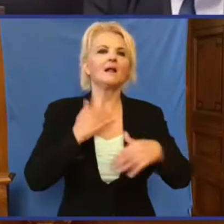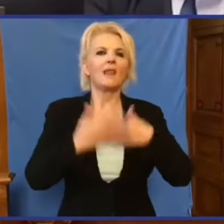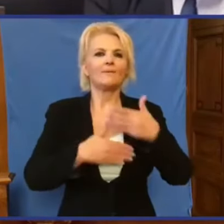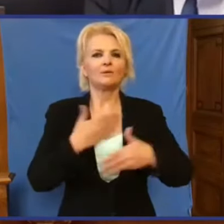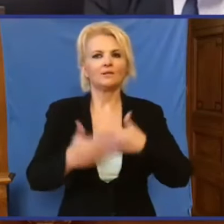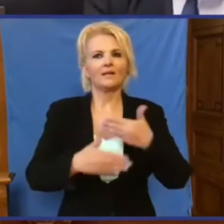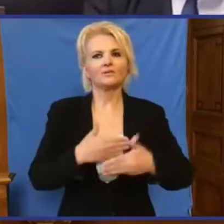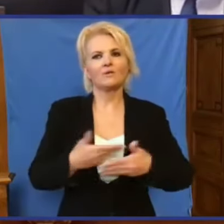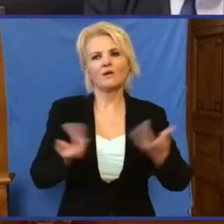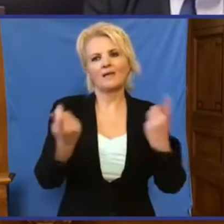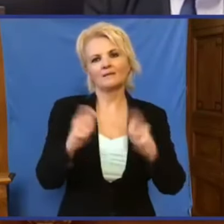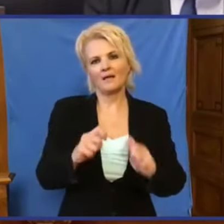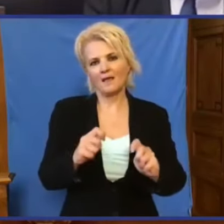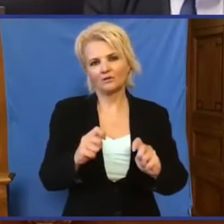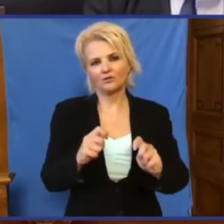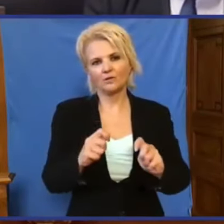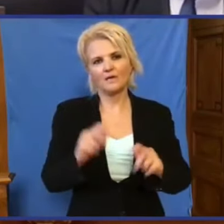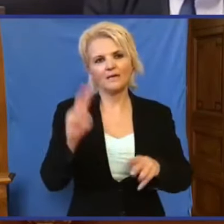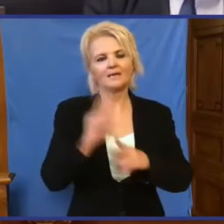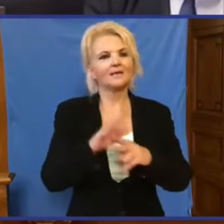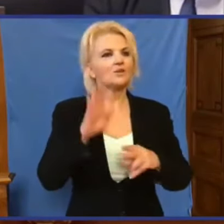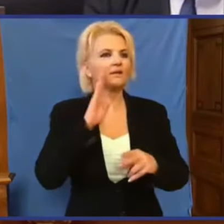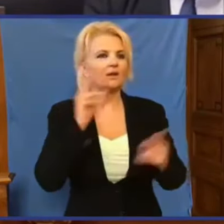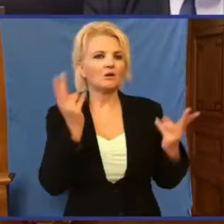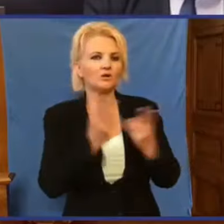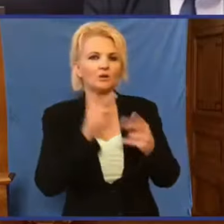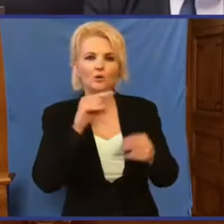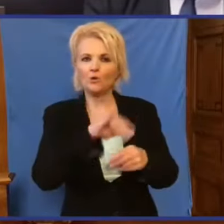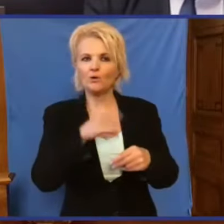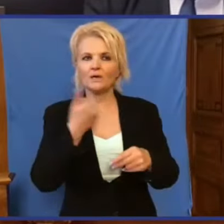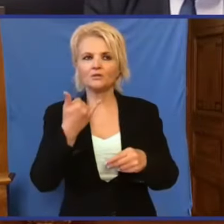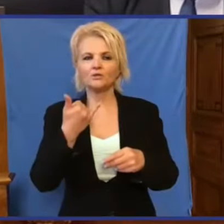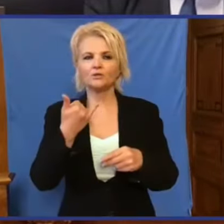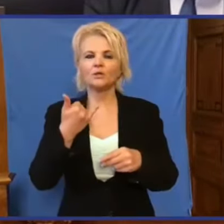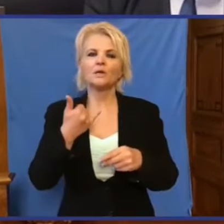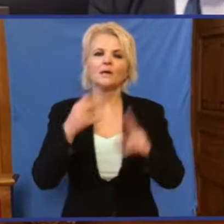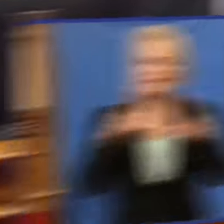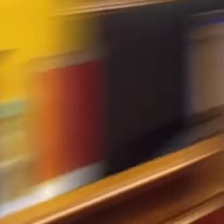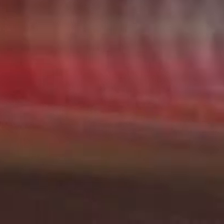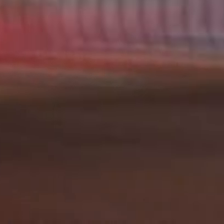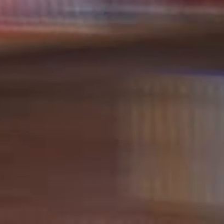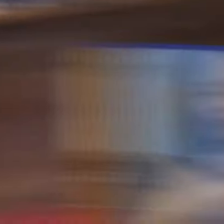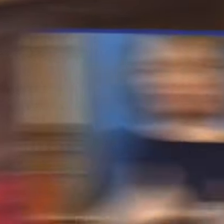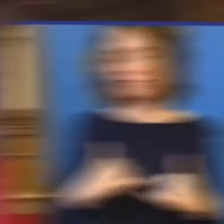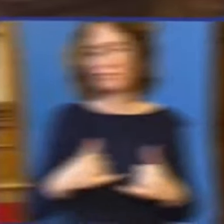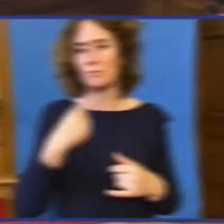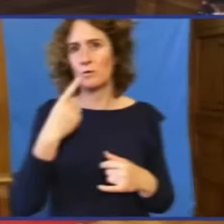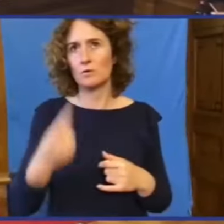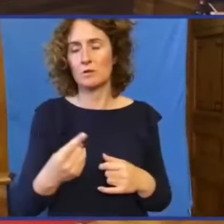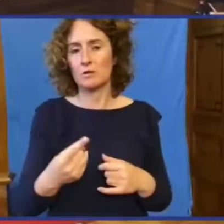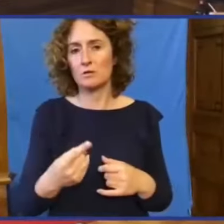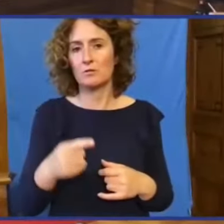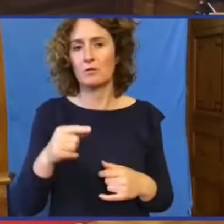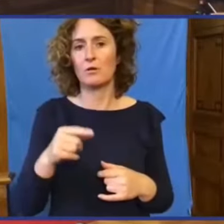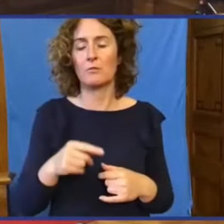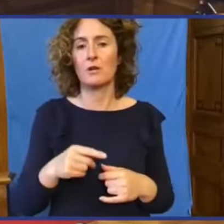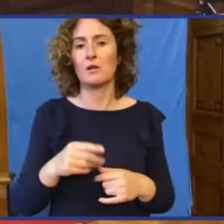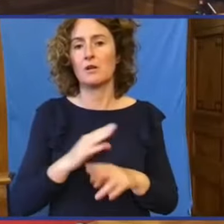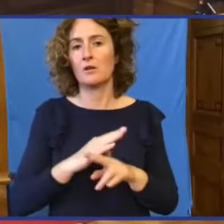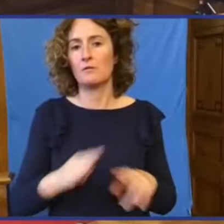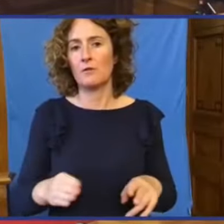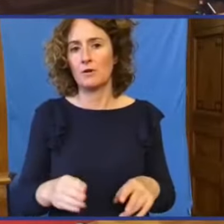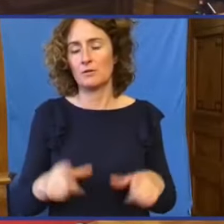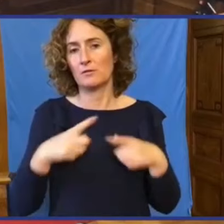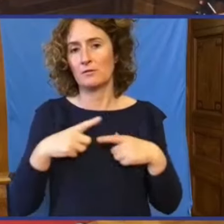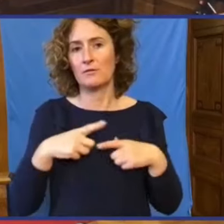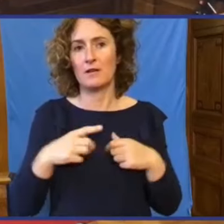lefolytatásáról vagy lezárásáról. Kis Andrához hasonlóan ő is mélyebbre ásna a nyugdíjas lakópark ügyében. Először is visszautasítanám azt, amit ő